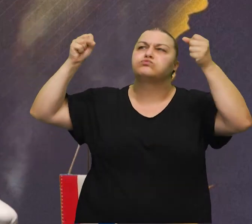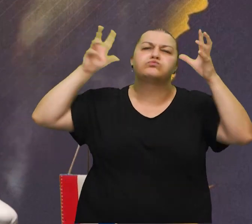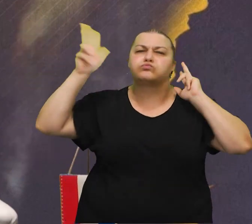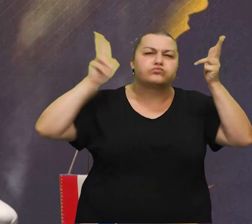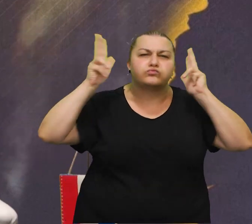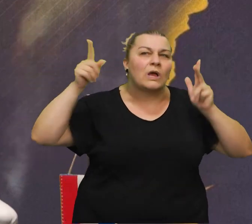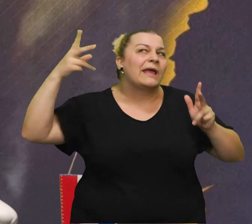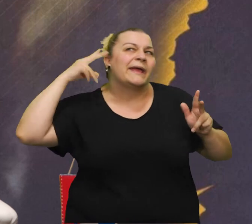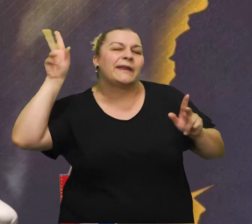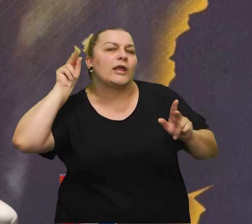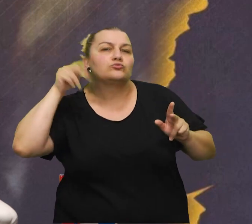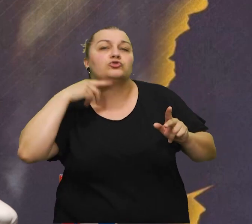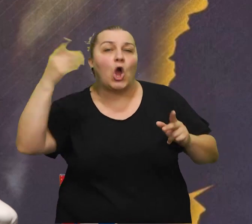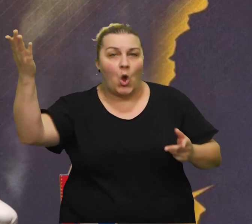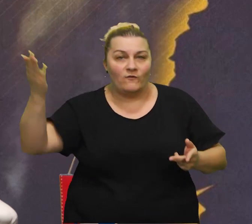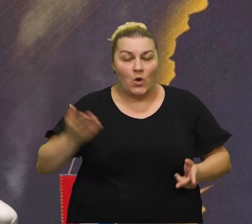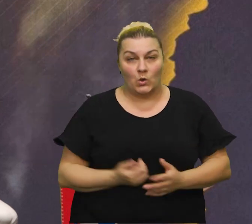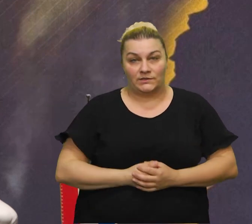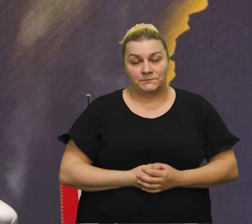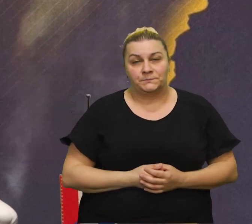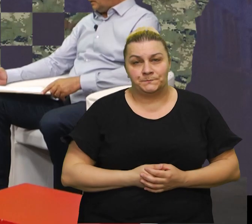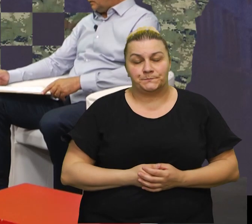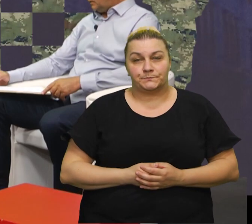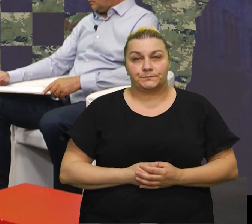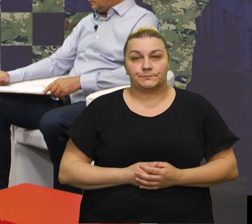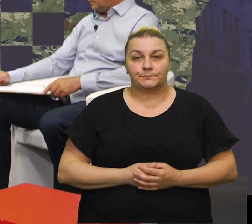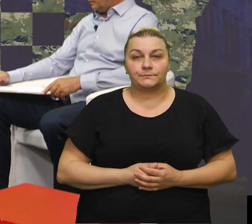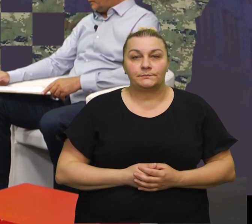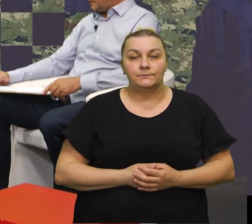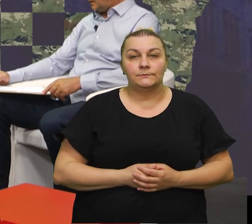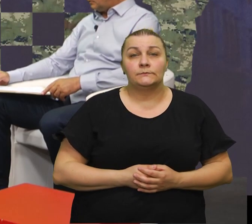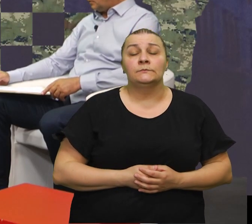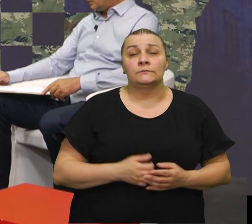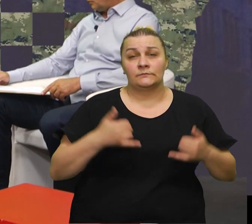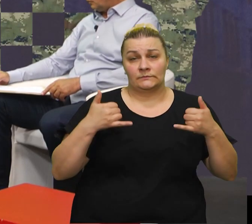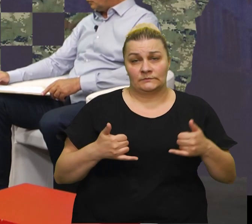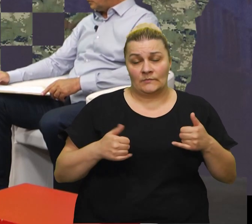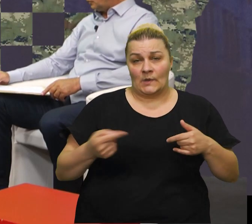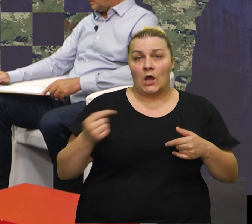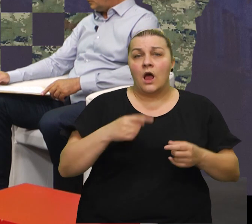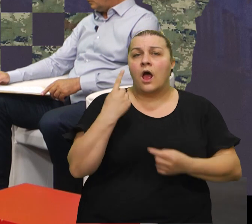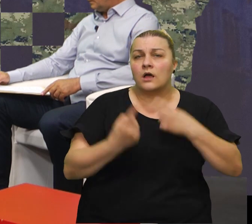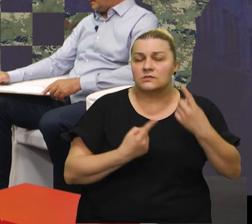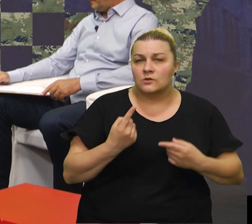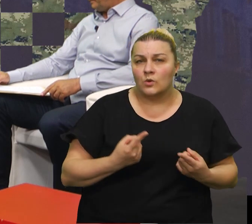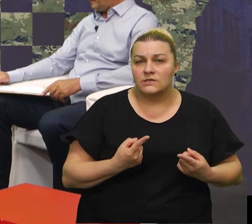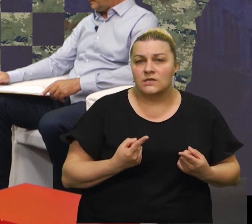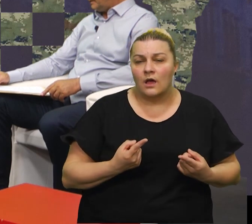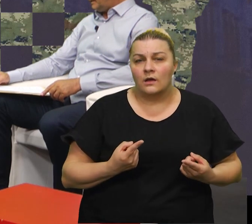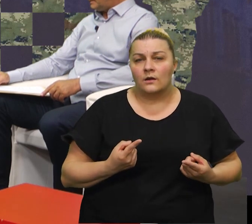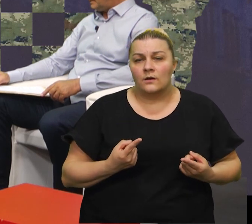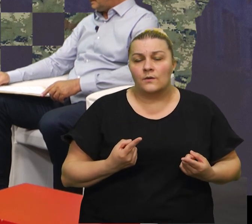problem. Da, ali ti, sad dolazimo u situaciju da